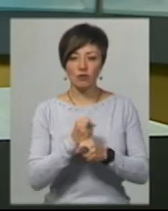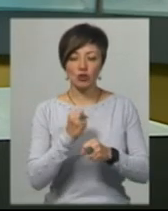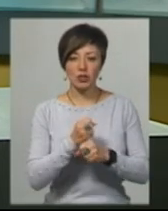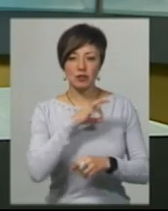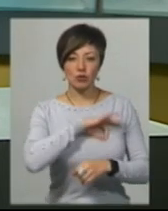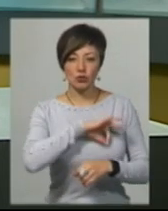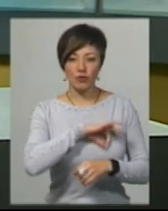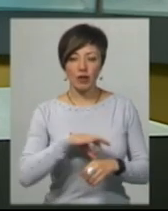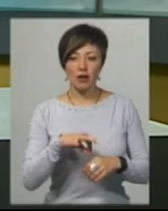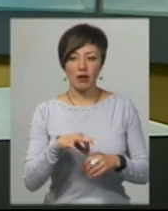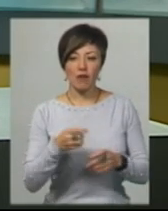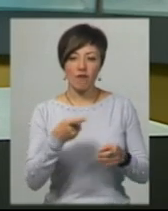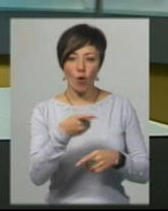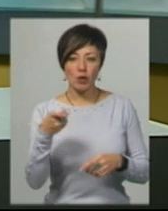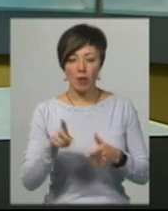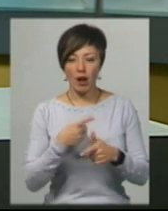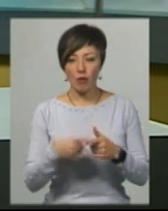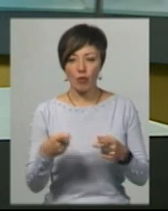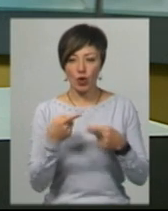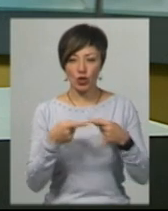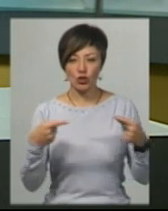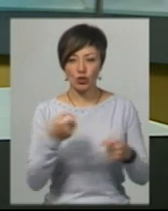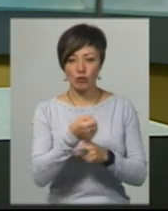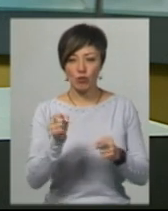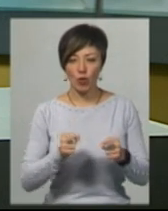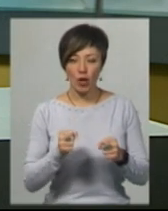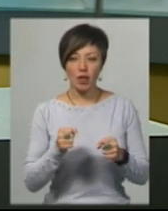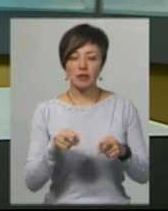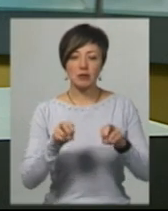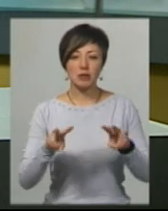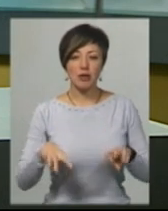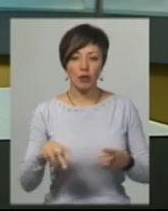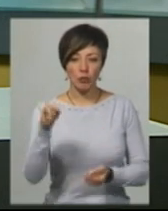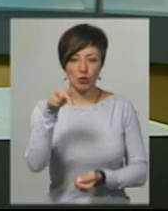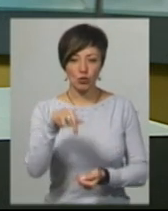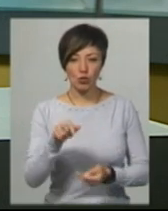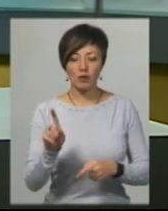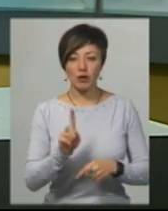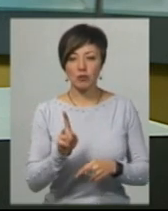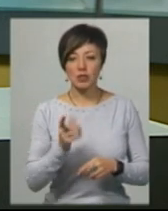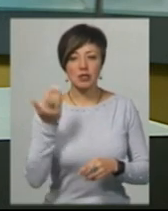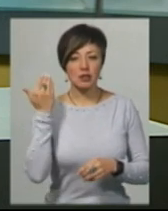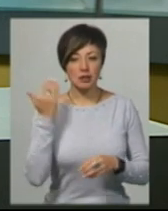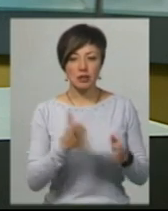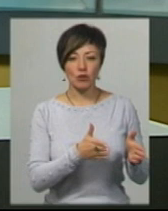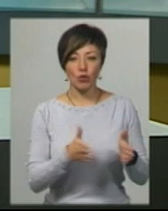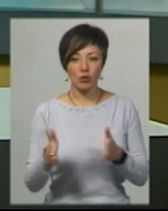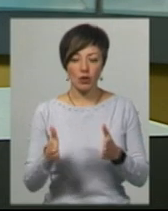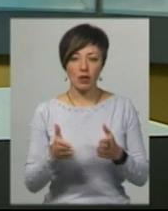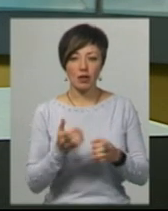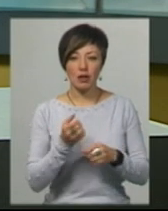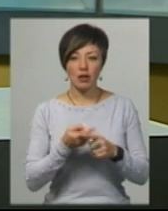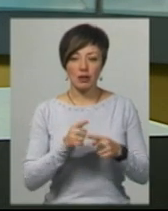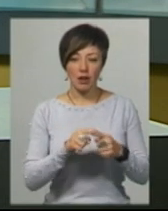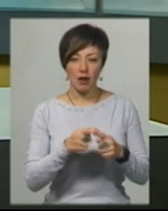із застосуванням вогнепальної або холодної зброї чи іншого предмета, спеціально пристосованого або заздалегідь заготовленого для нанесення